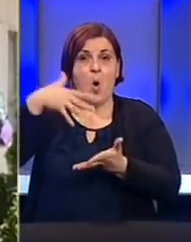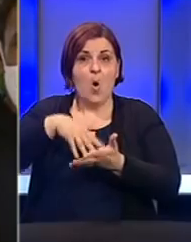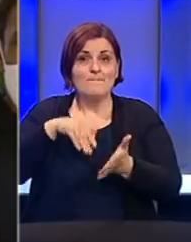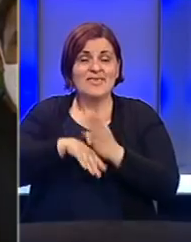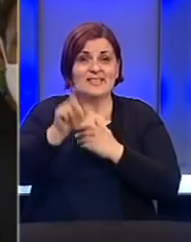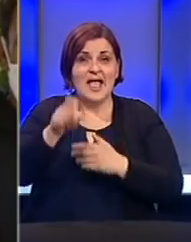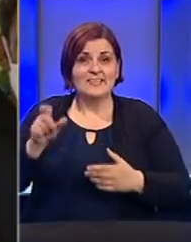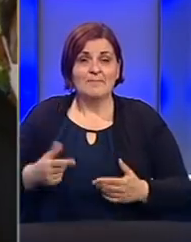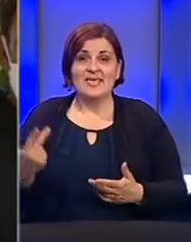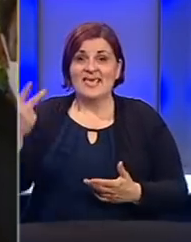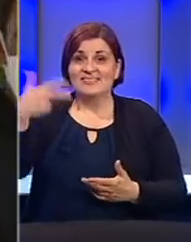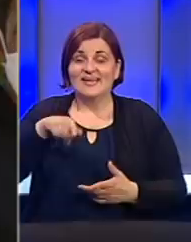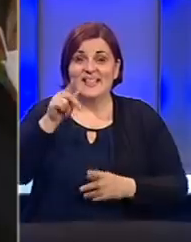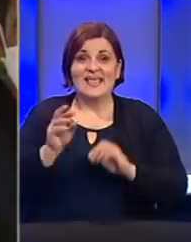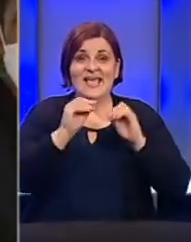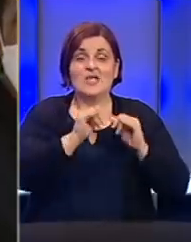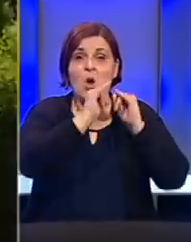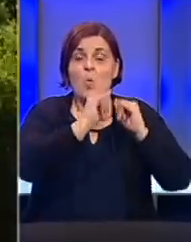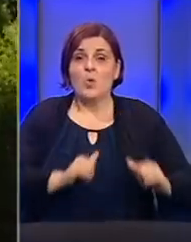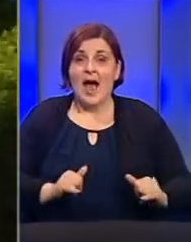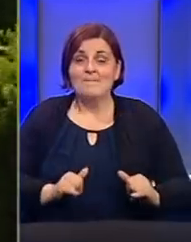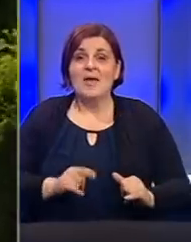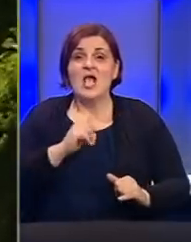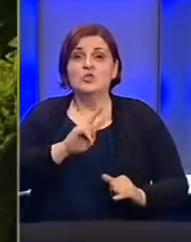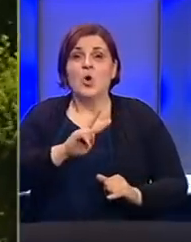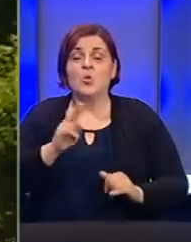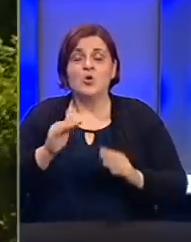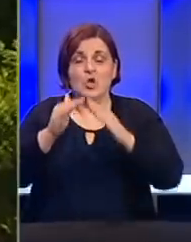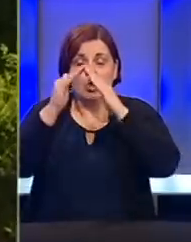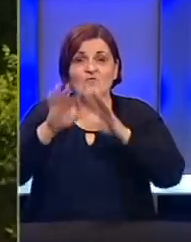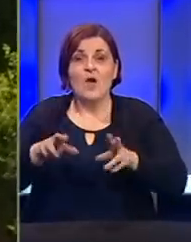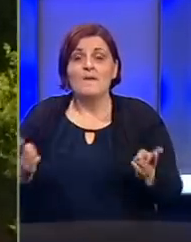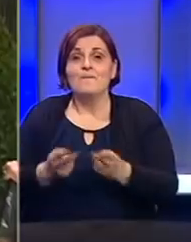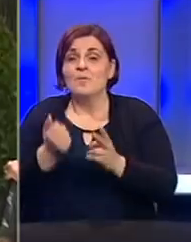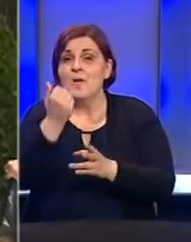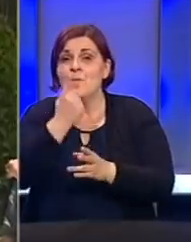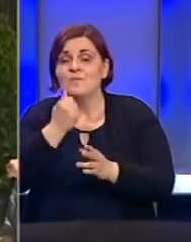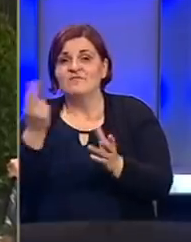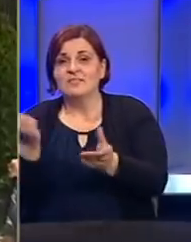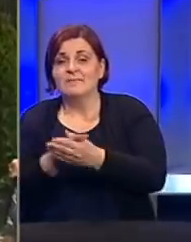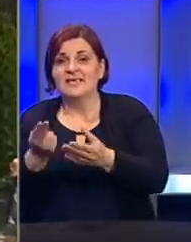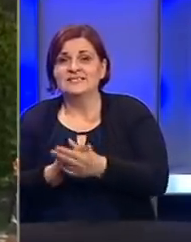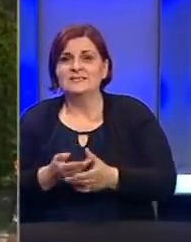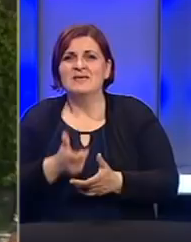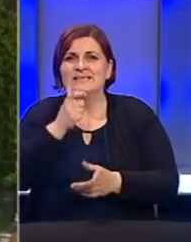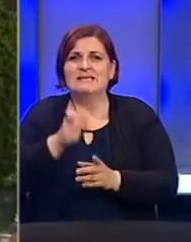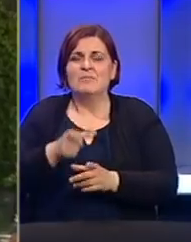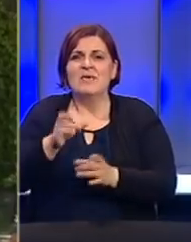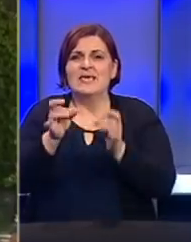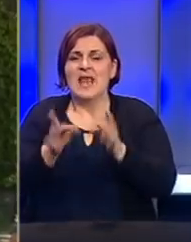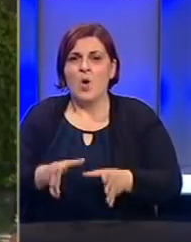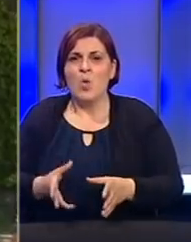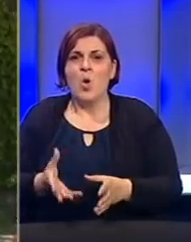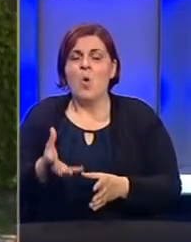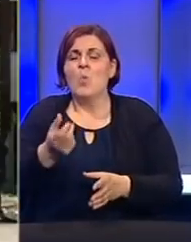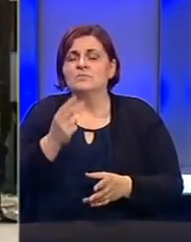migranata. 3000 njih je smješteno u kampovima dok ostali krov nad glavom pronalaze u privatnim smještajima, starim objektima i na ulici.